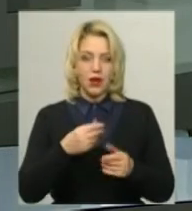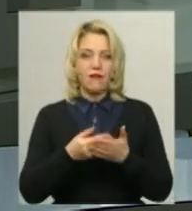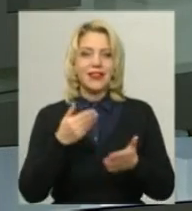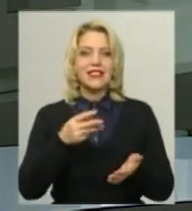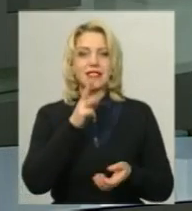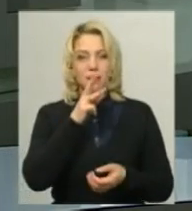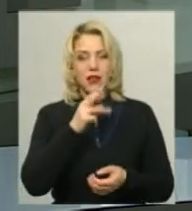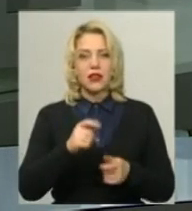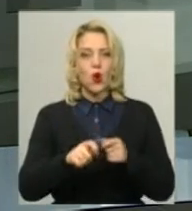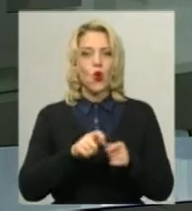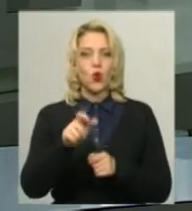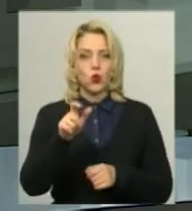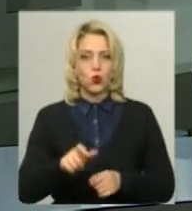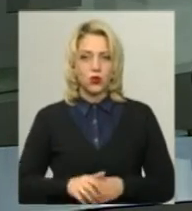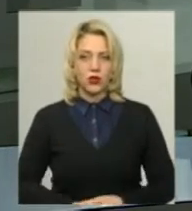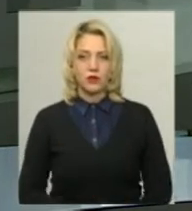Віктор Паломарчук.